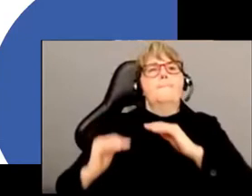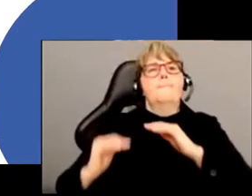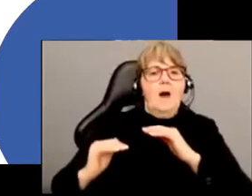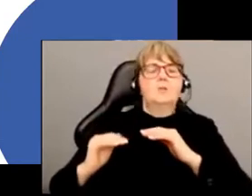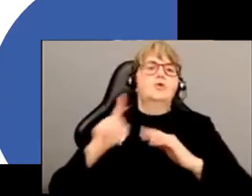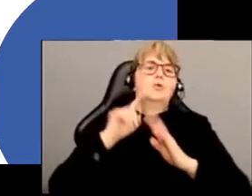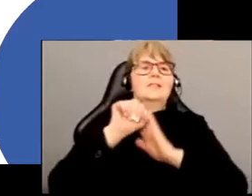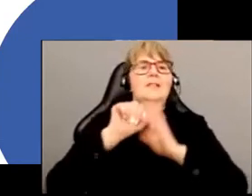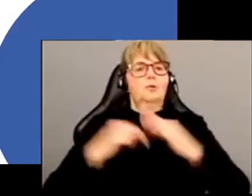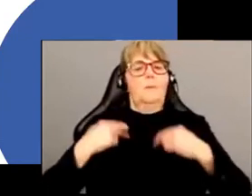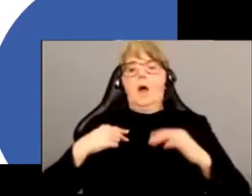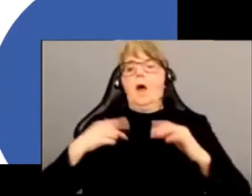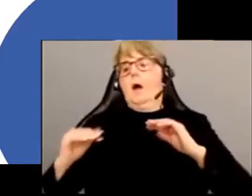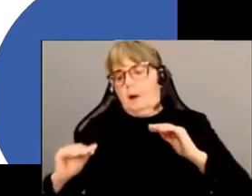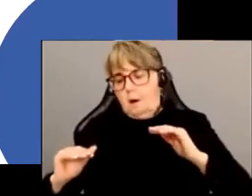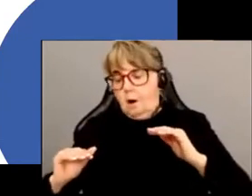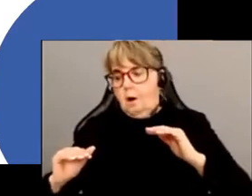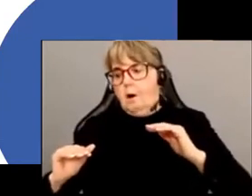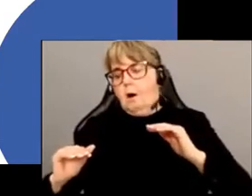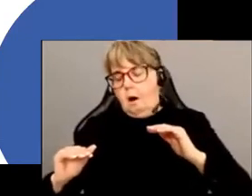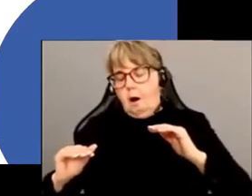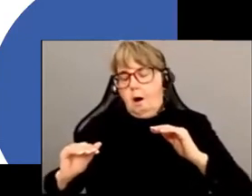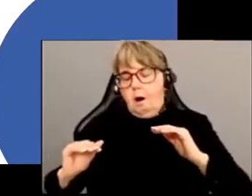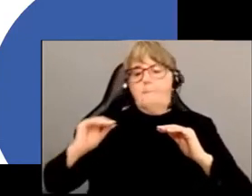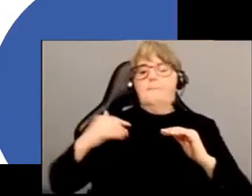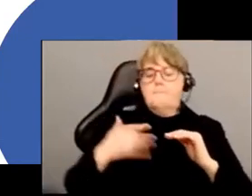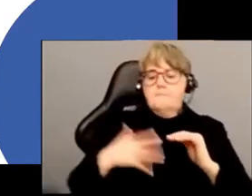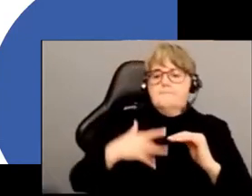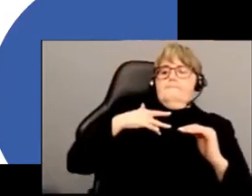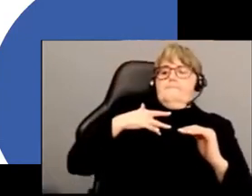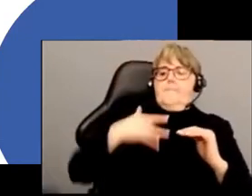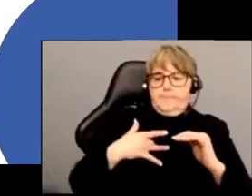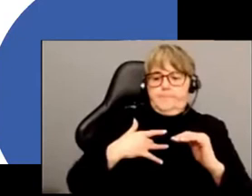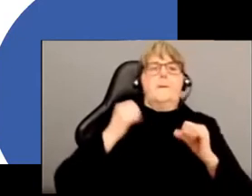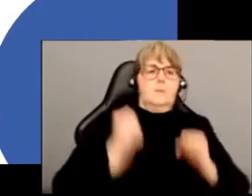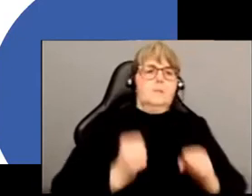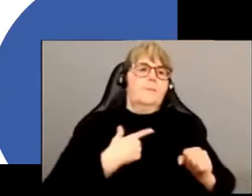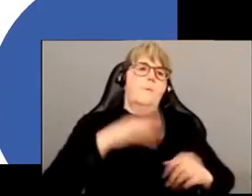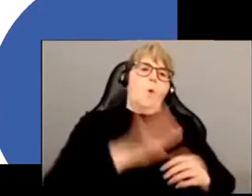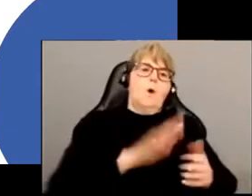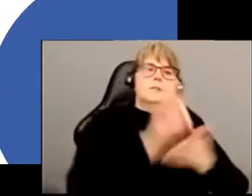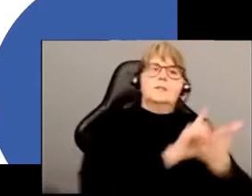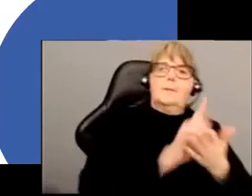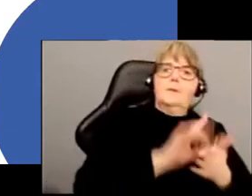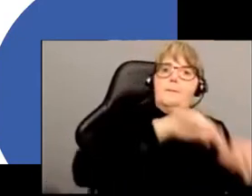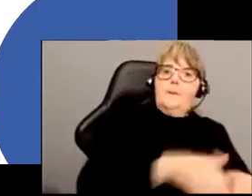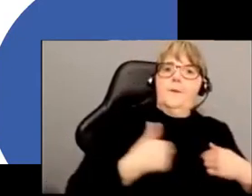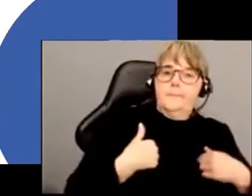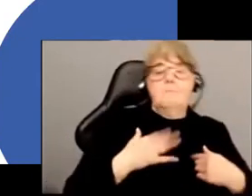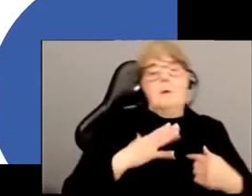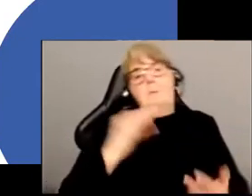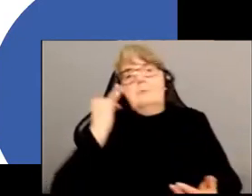niveau du statut, qui permettait de la mobiliser pour l'appliquer à certains groupes discriminables. Donc ça c'est évidemment une idée qui a été